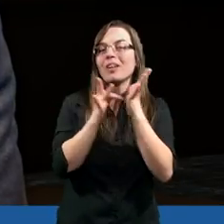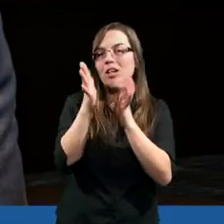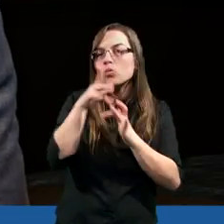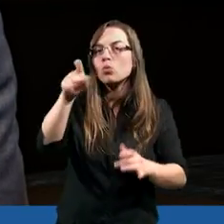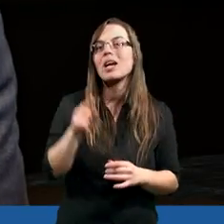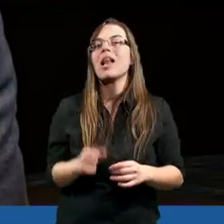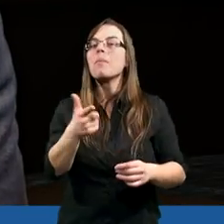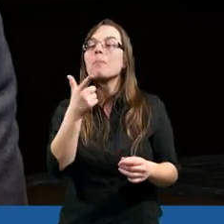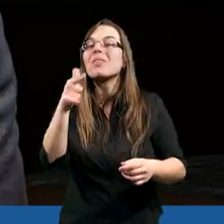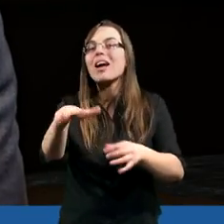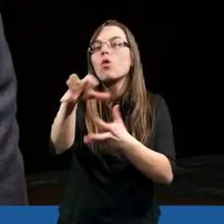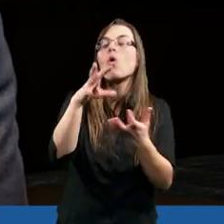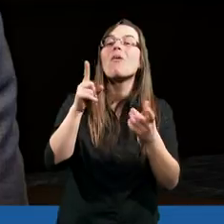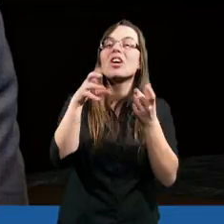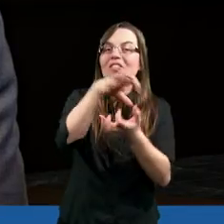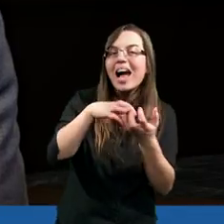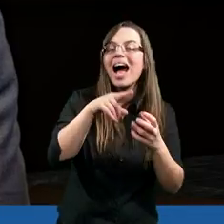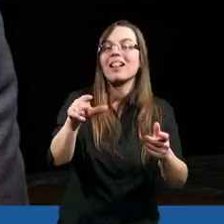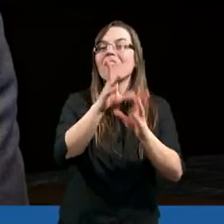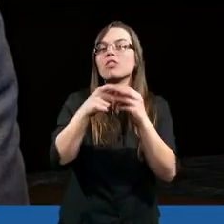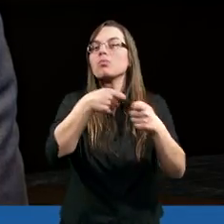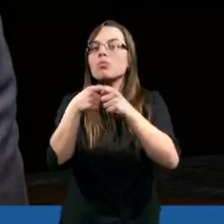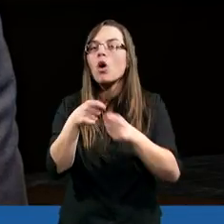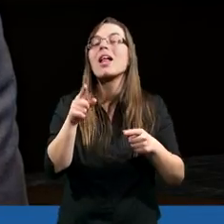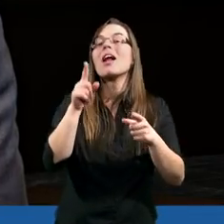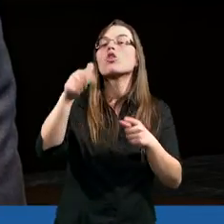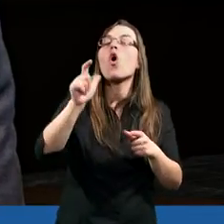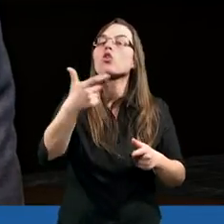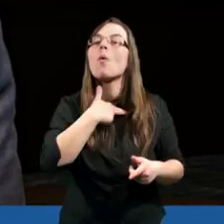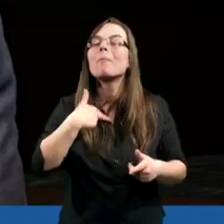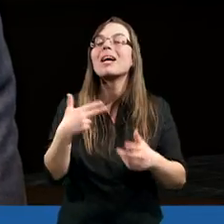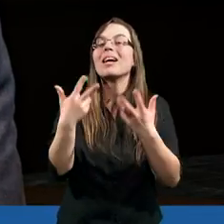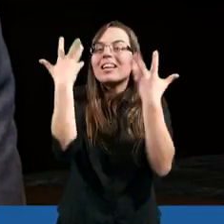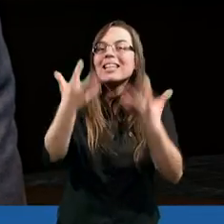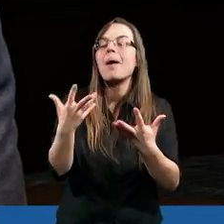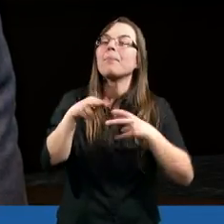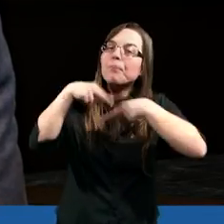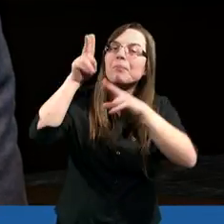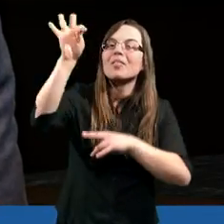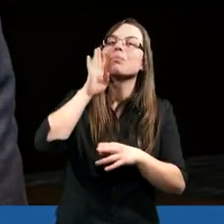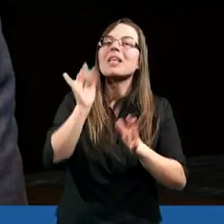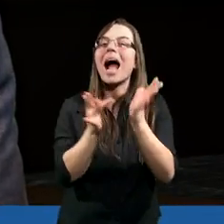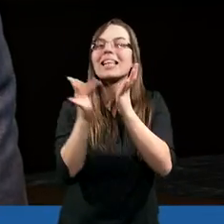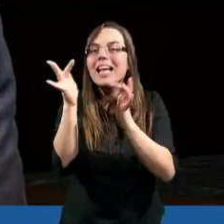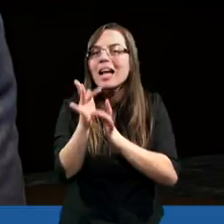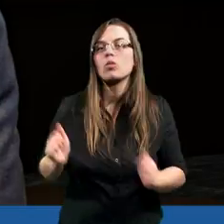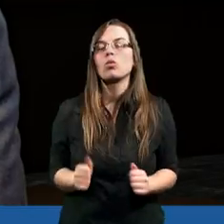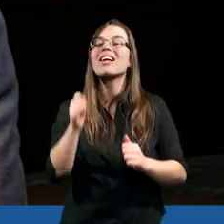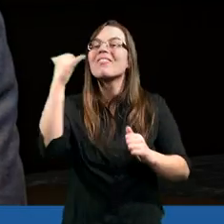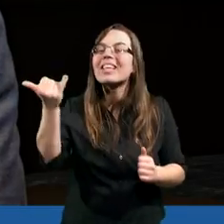chrześcijaninem. Sprawy tego świata nie są najważniejsze. Najważniejsza jest przyszłość nasza, która jest przewidziana w